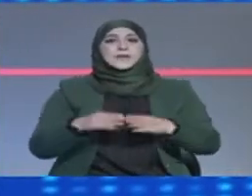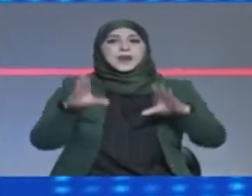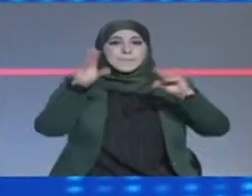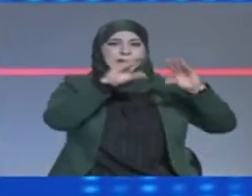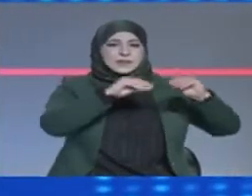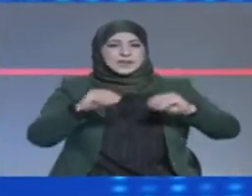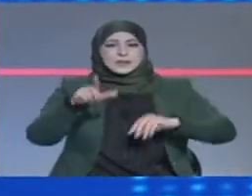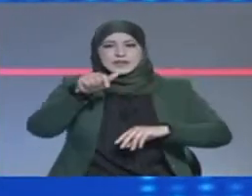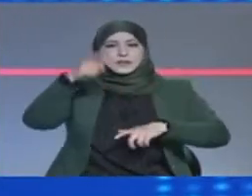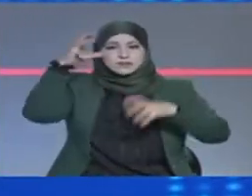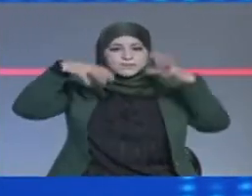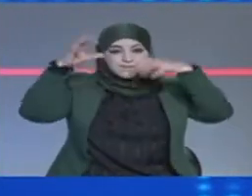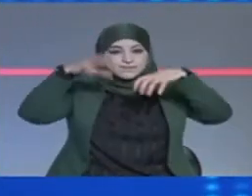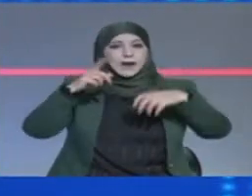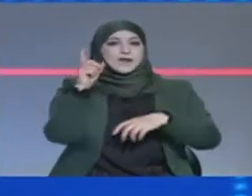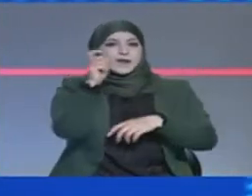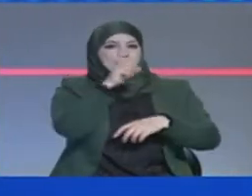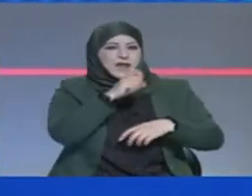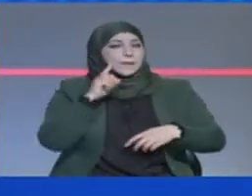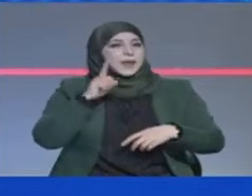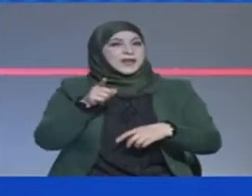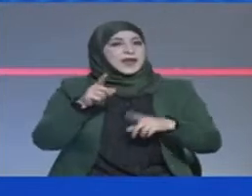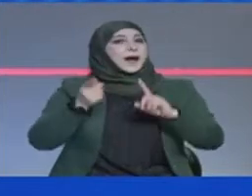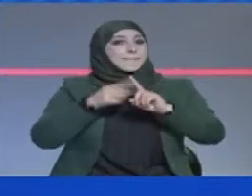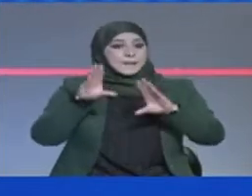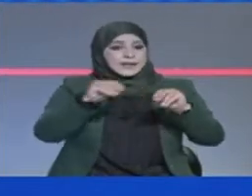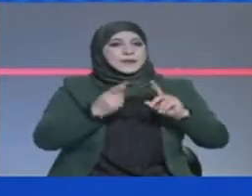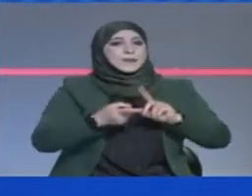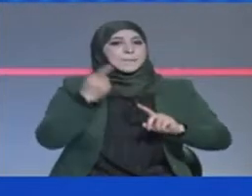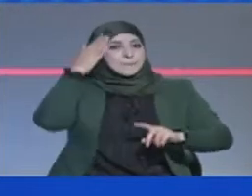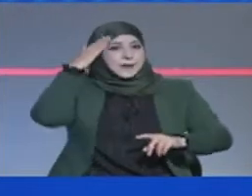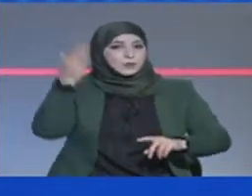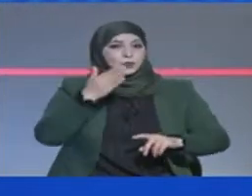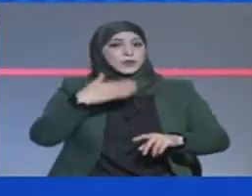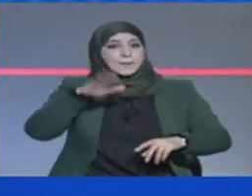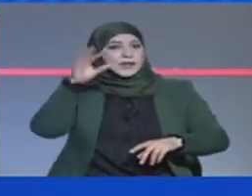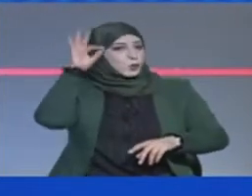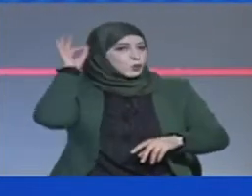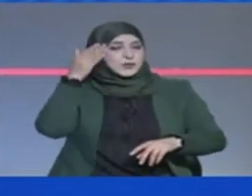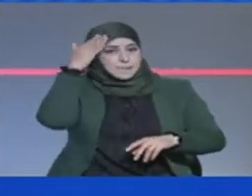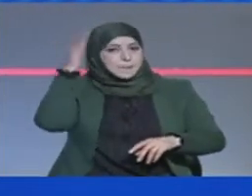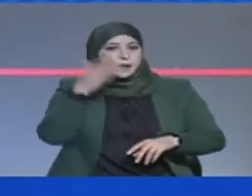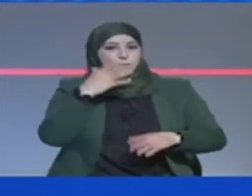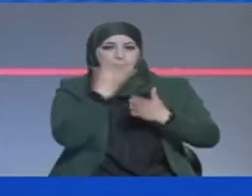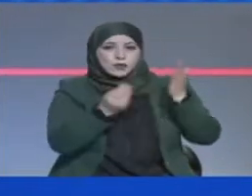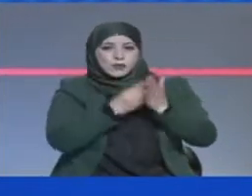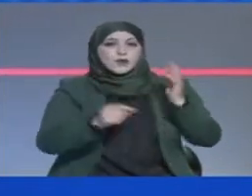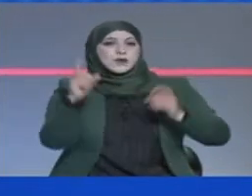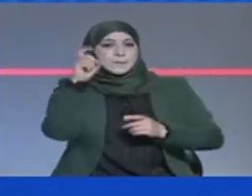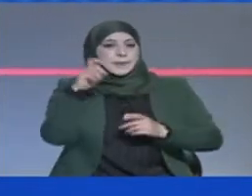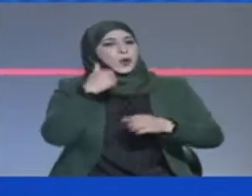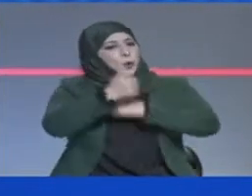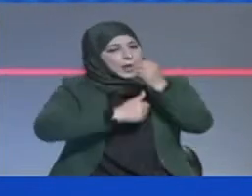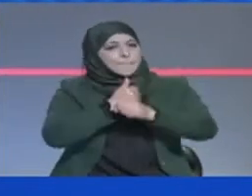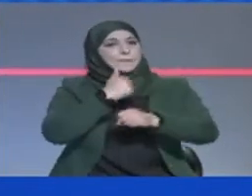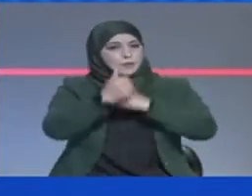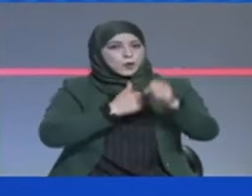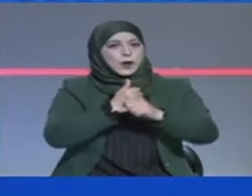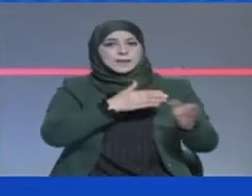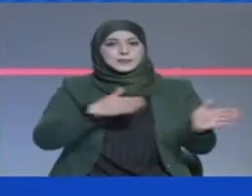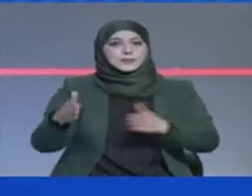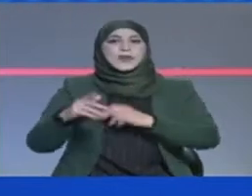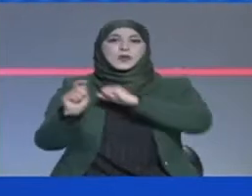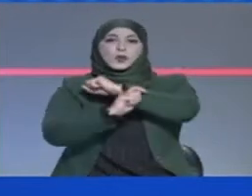تونس تعتبر أولوية إيكولوجية خصوصا وأن البلاد تعرف فقرا مائيا متأكدا سنة عن سنة أسبوع